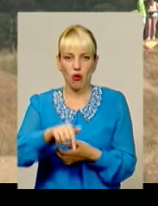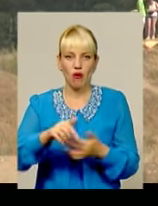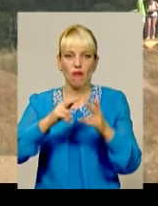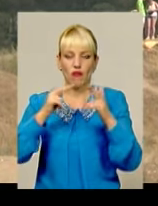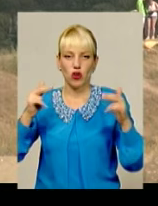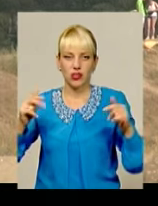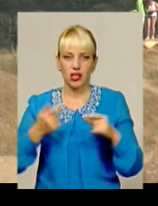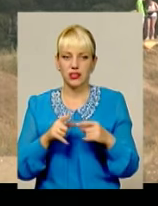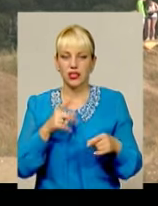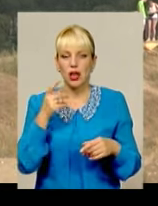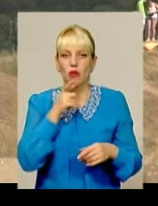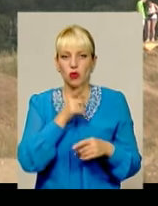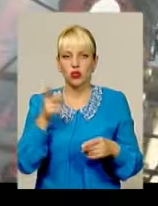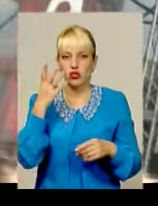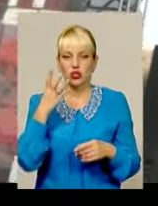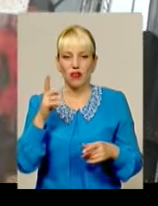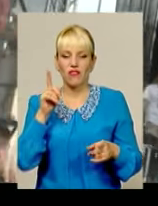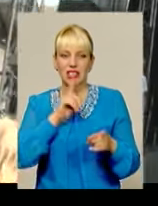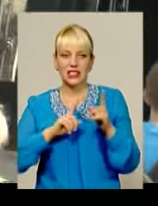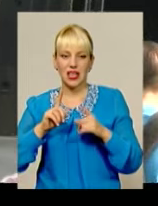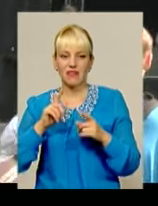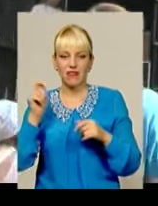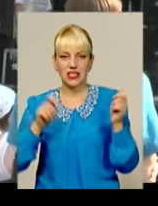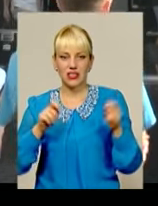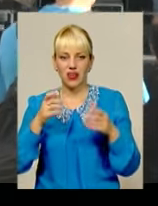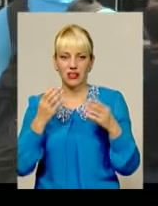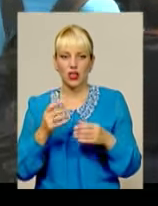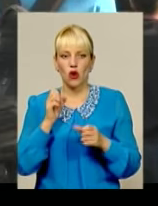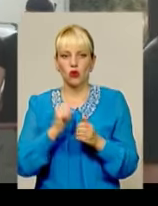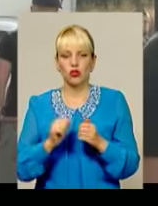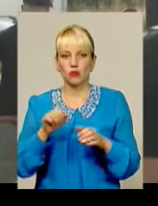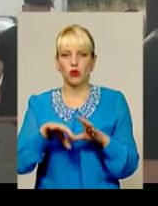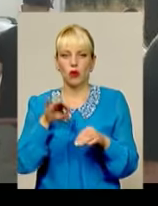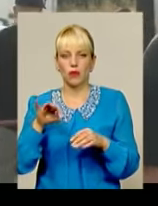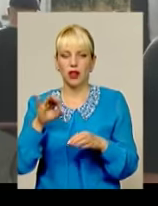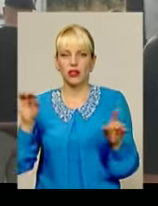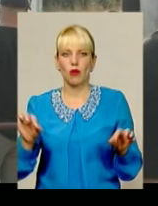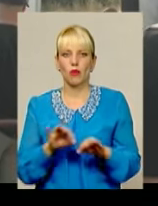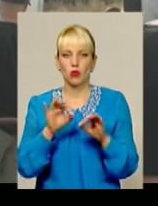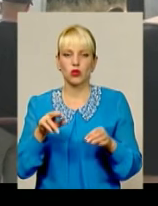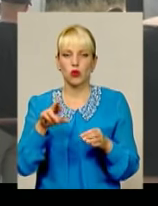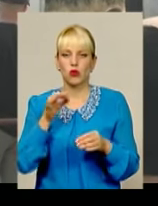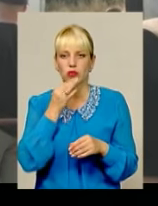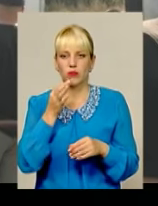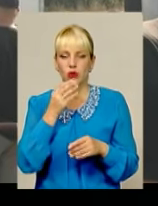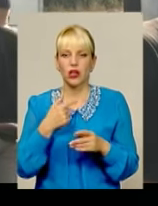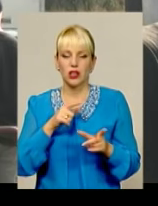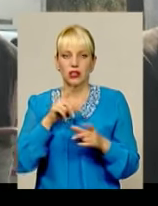Протягом чотирьох фестивальних днів кожен може обрати собі музику до смаку. «Езжу на цей фестиваль вже п'ятий год подряд,